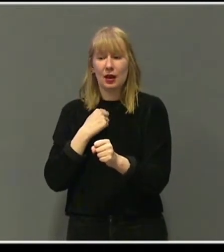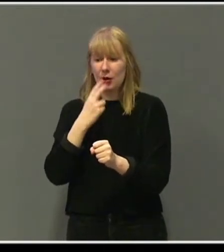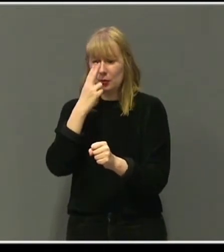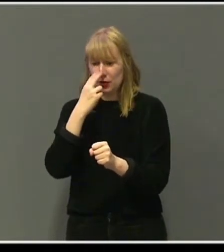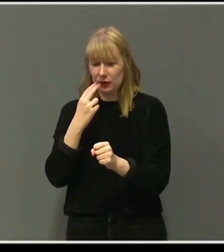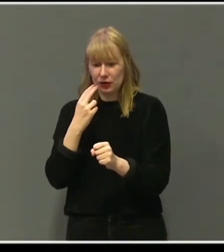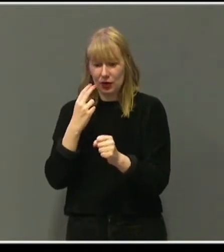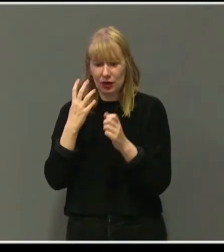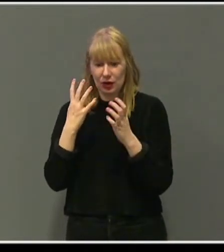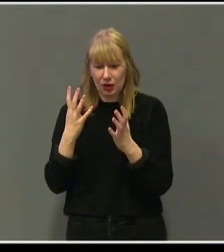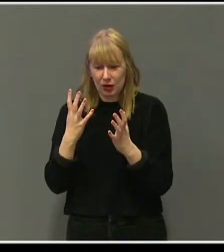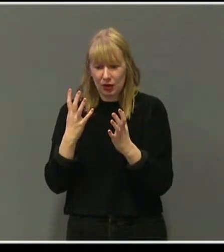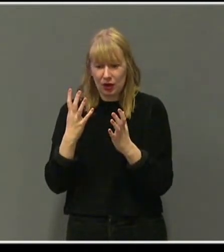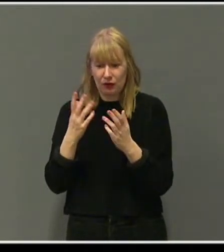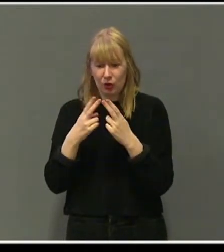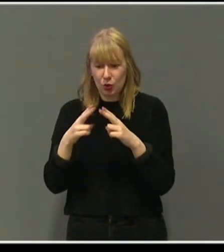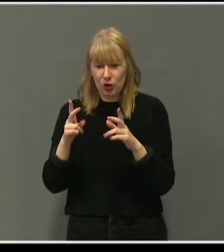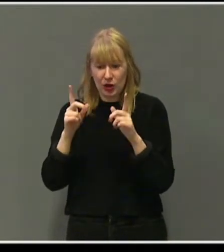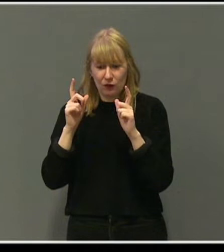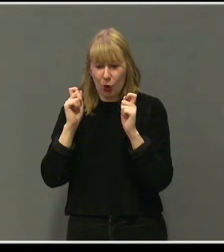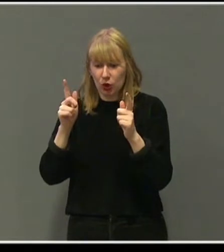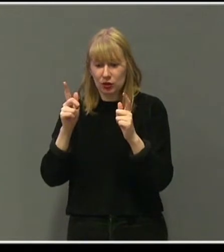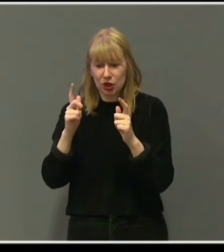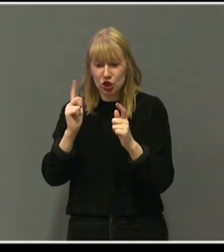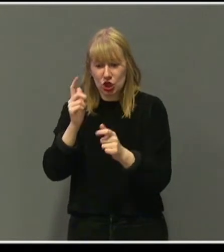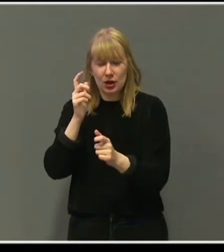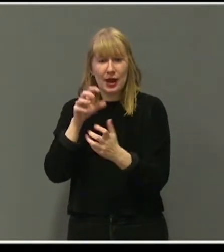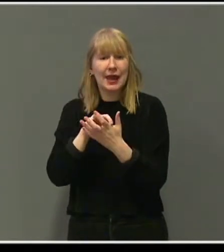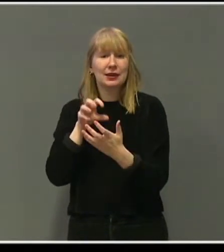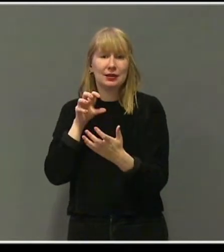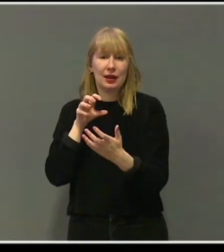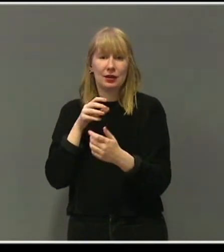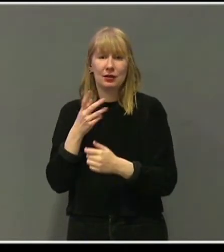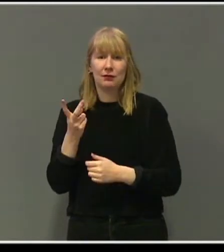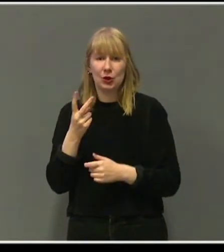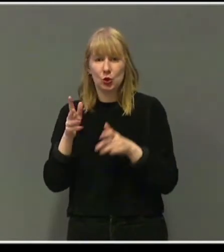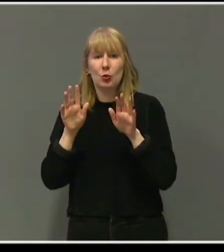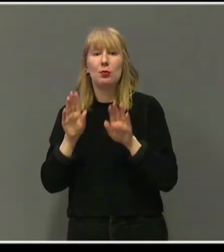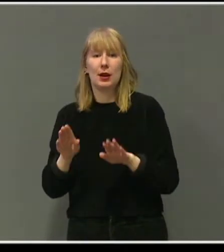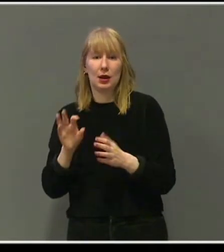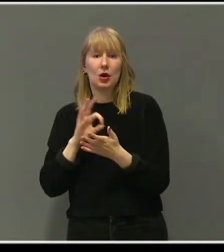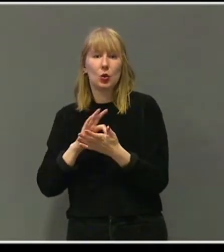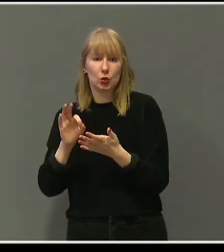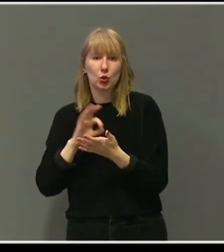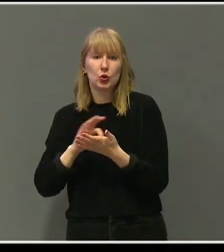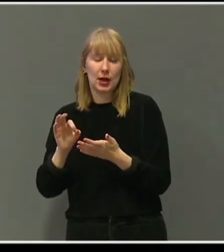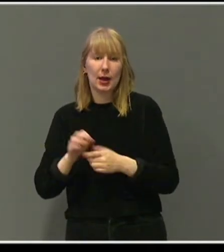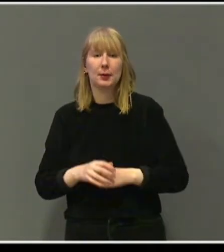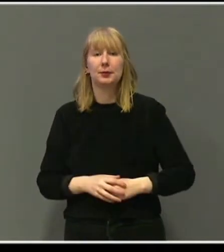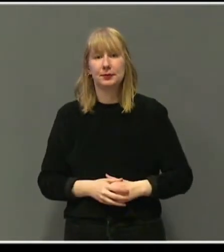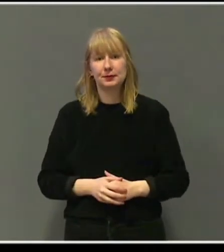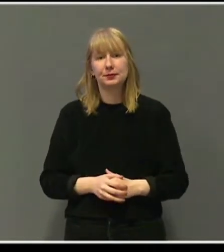Det var ikke noe å våkne fra. Og vi stormet heller ikke ut fra kontoret den tirsdagen.